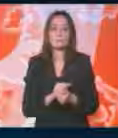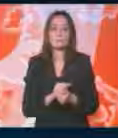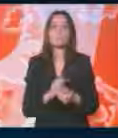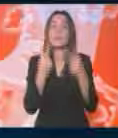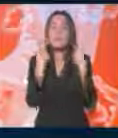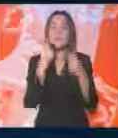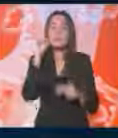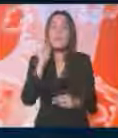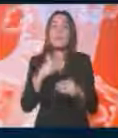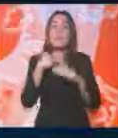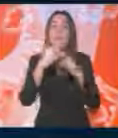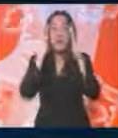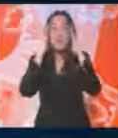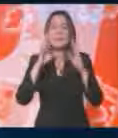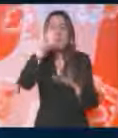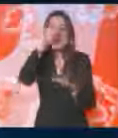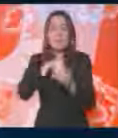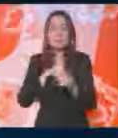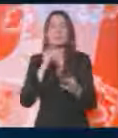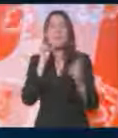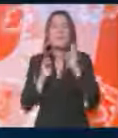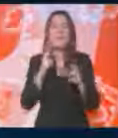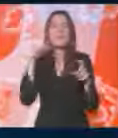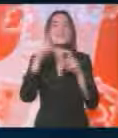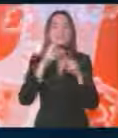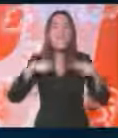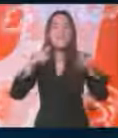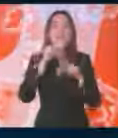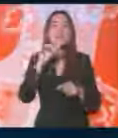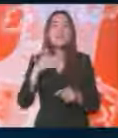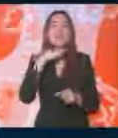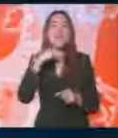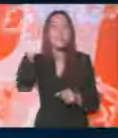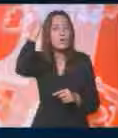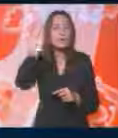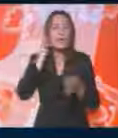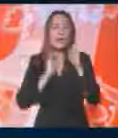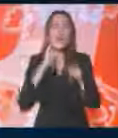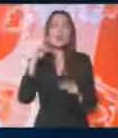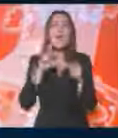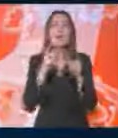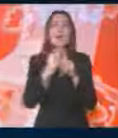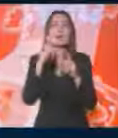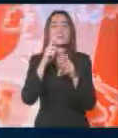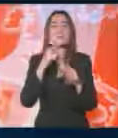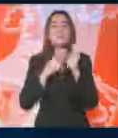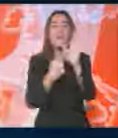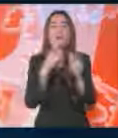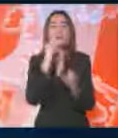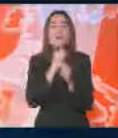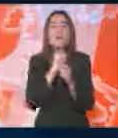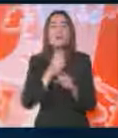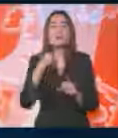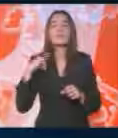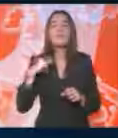Važno je da uspostavimo poverenje stanovništva, kako na severu, tako i na jugu Kosova, kako bi EULEX pokazao da delo je u interesu